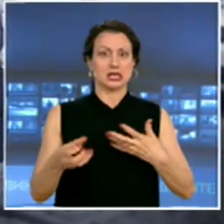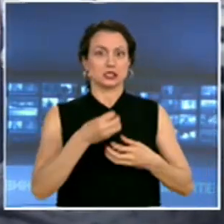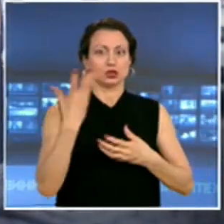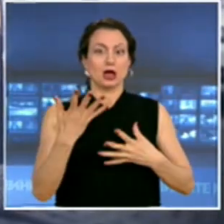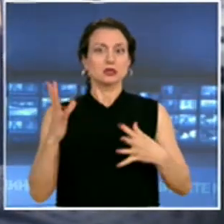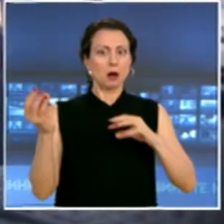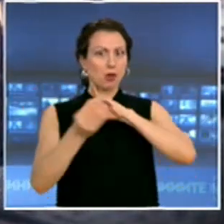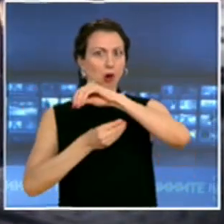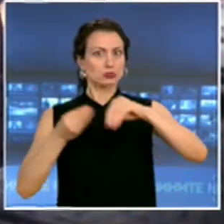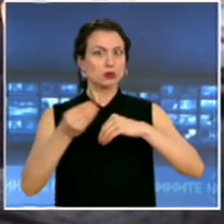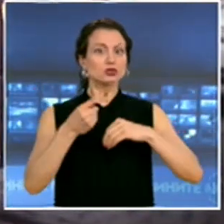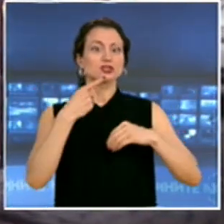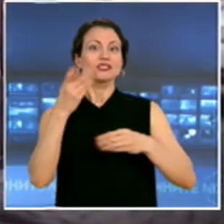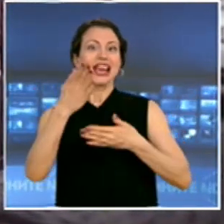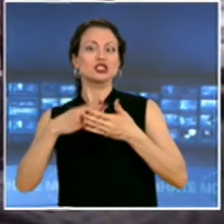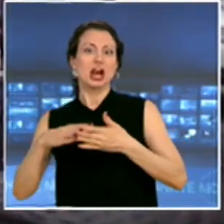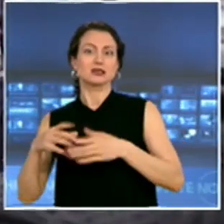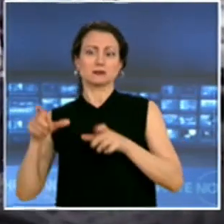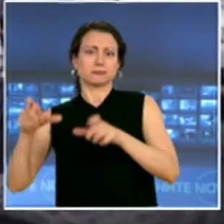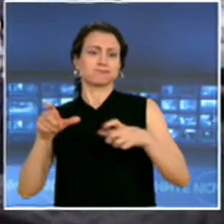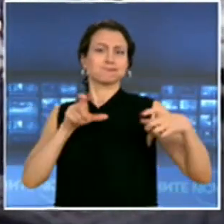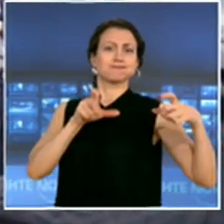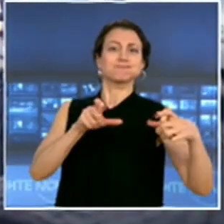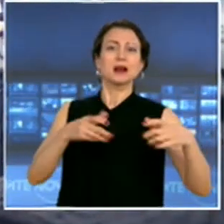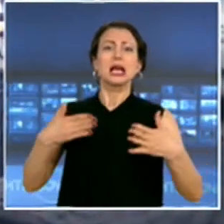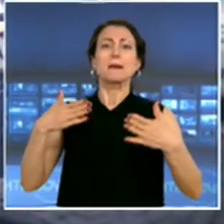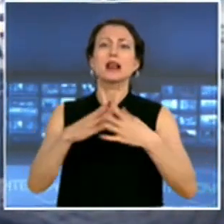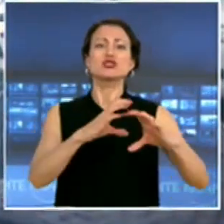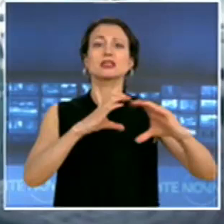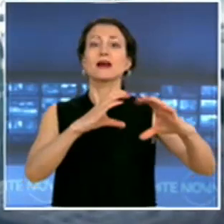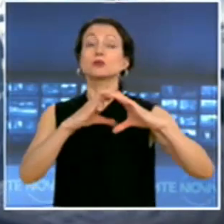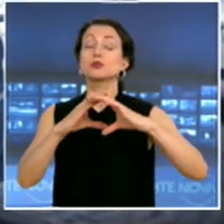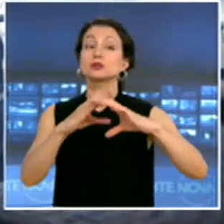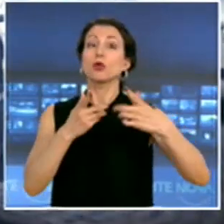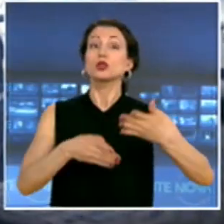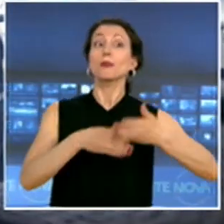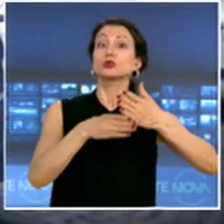за да попречат на автобусите с подкрепящите кабинета да излязат от София.